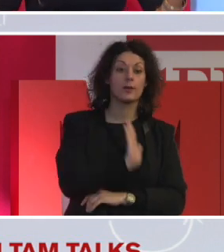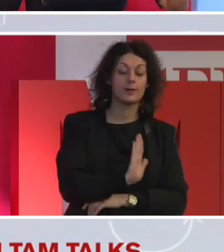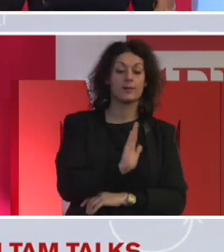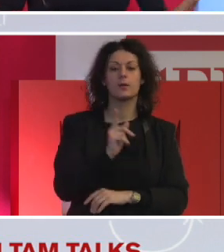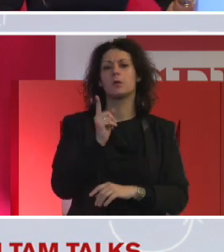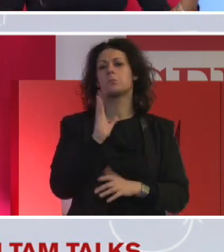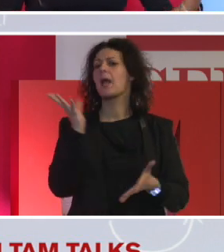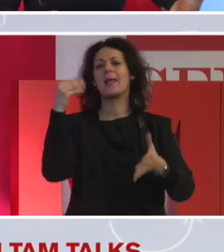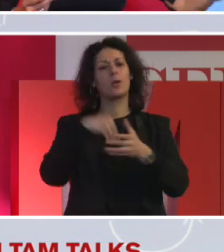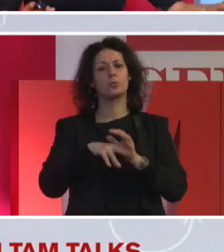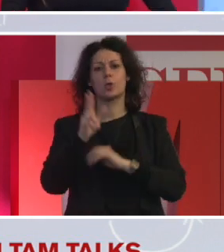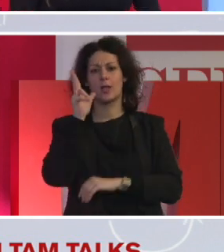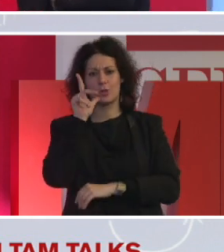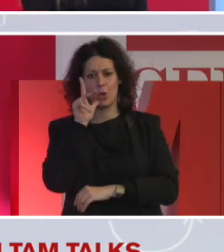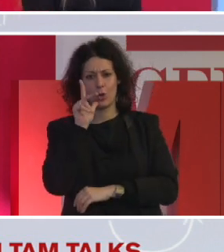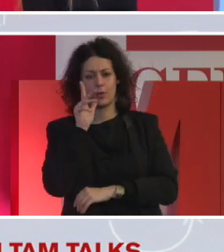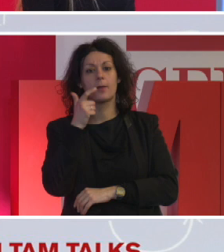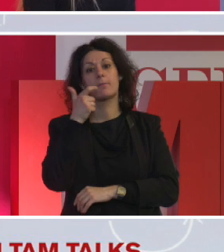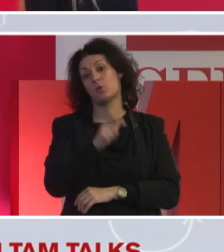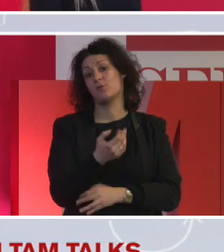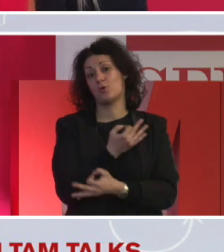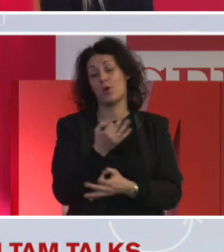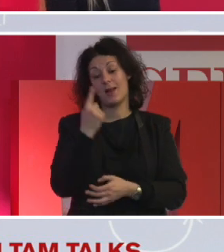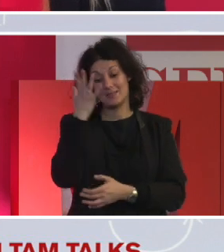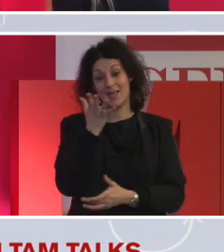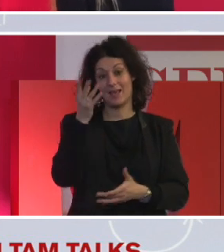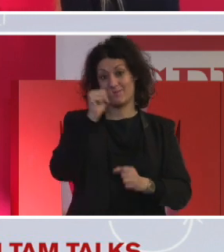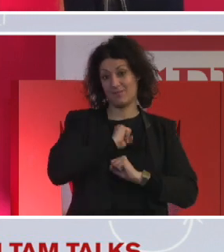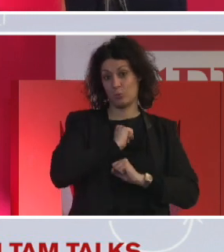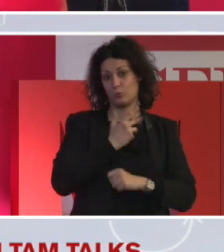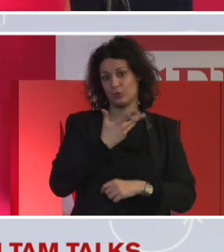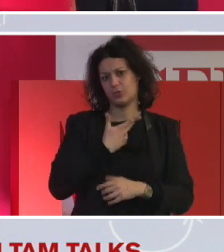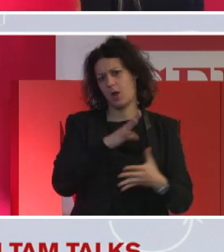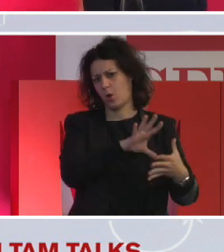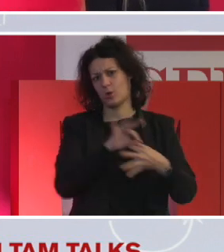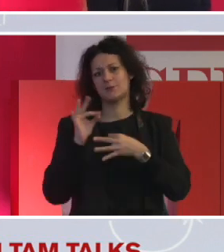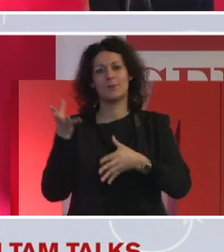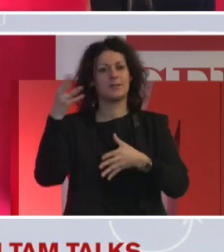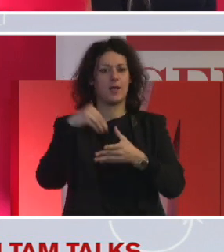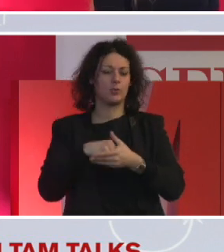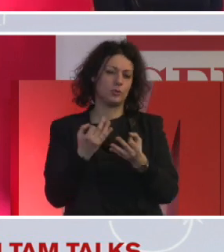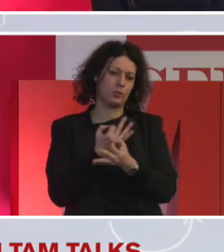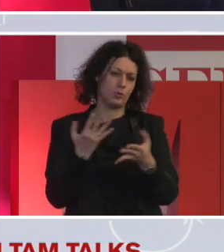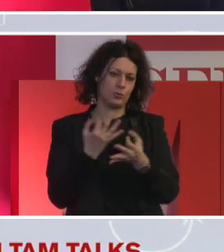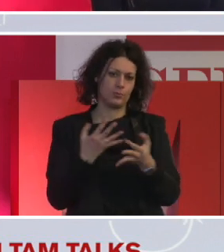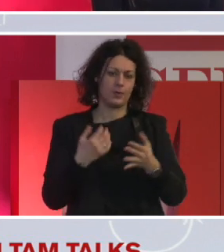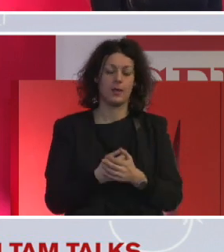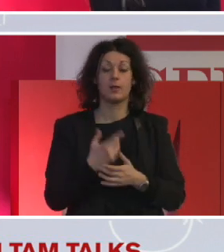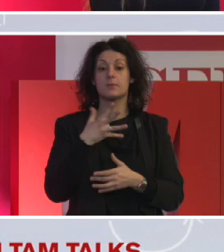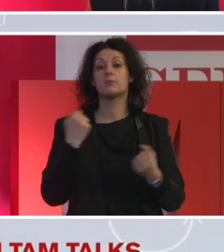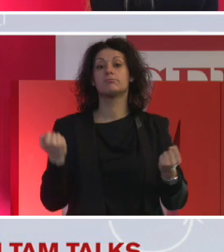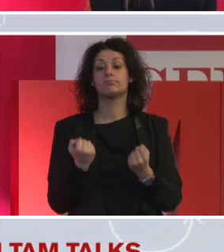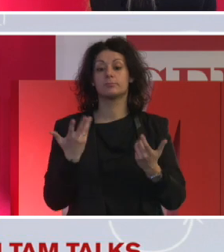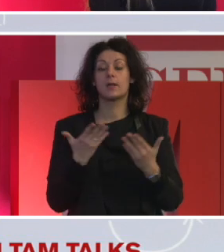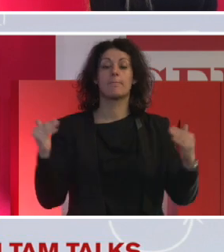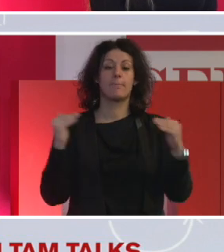fiducia, perché in realtà inclusione si trasmette in questo, posto di lavoro dinamico, che abbraccia la diversità e le parità di genere,